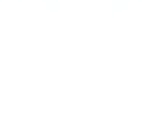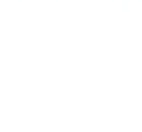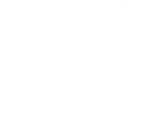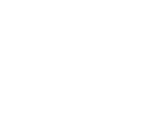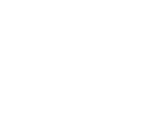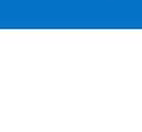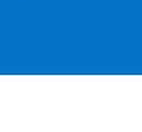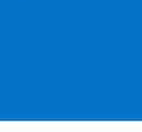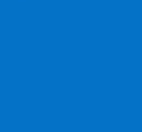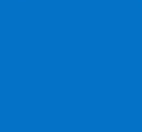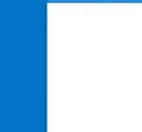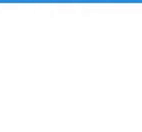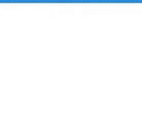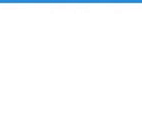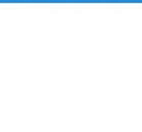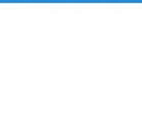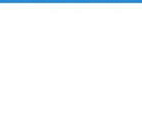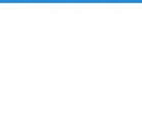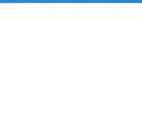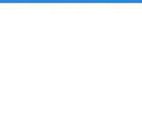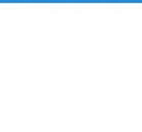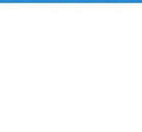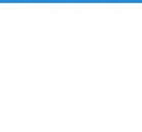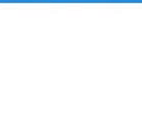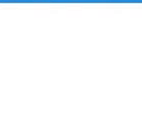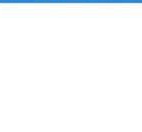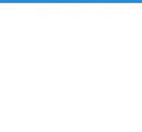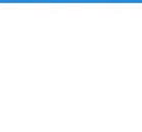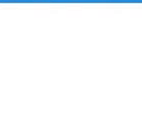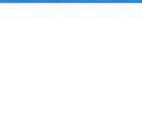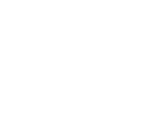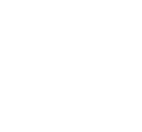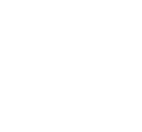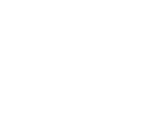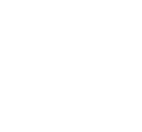wizara ya Afia kupitia idara ya kinga kitengo chelimu ya Afia kwa uma.